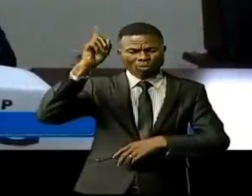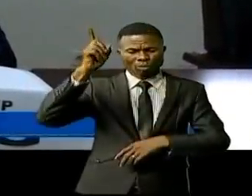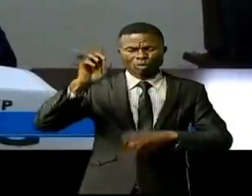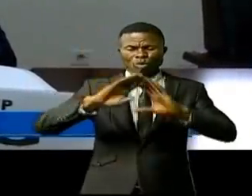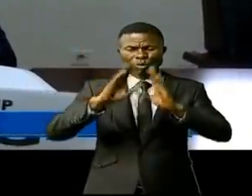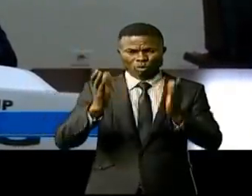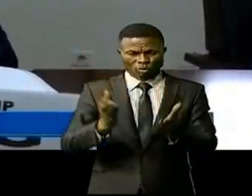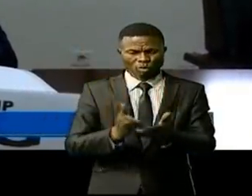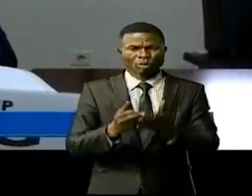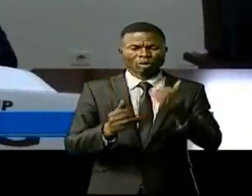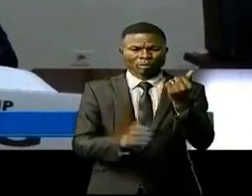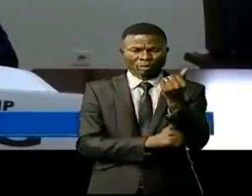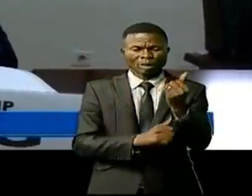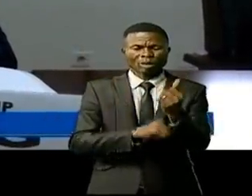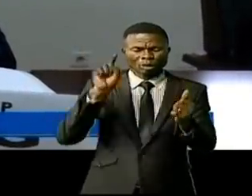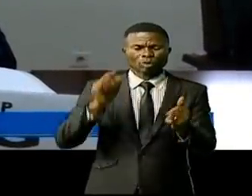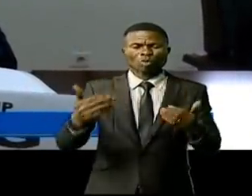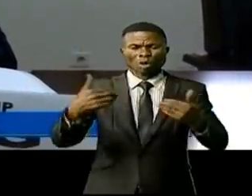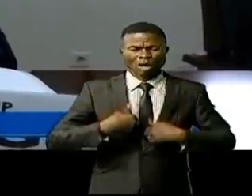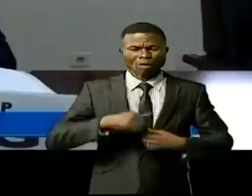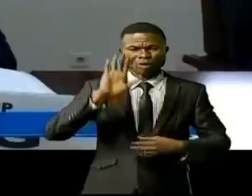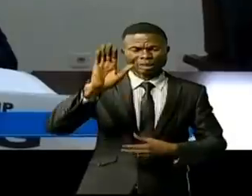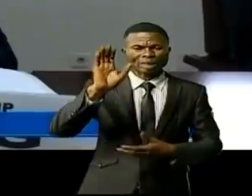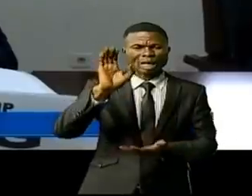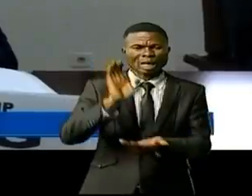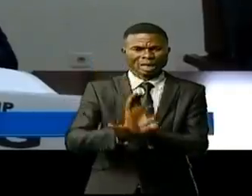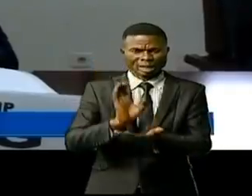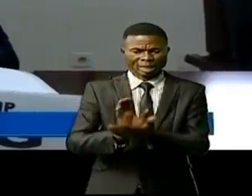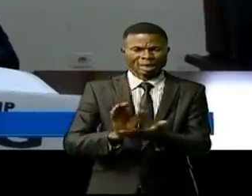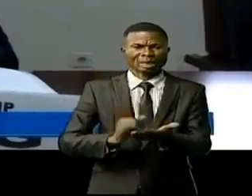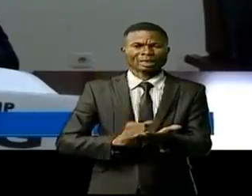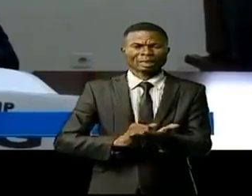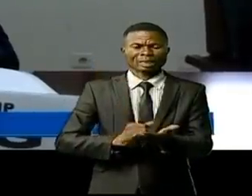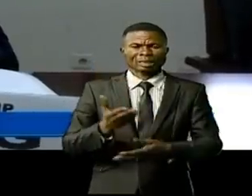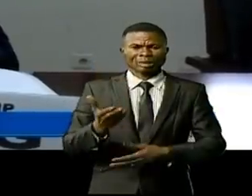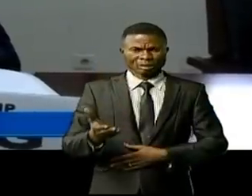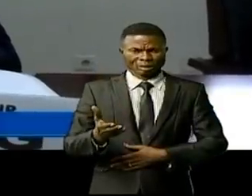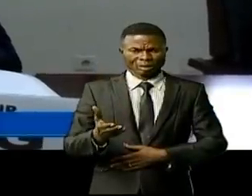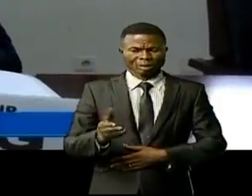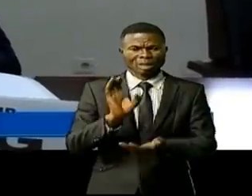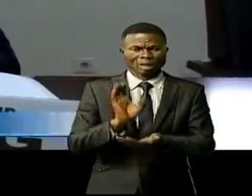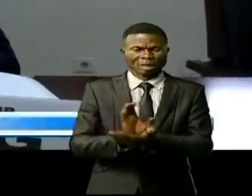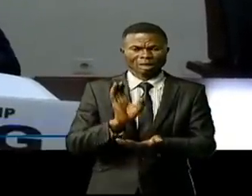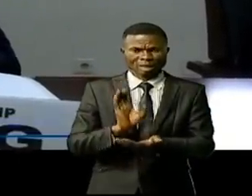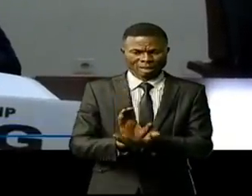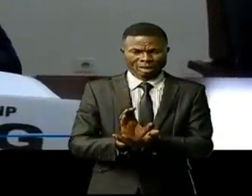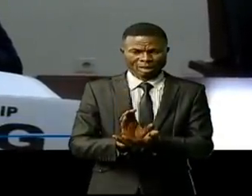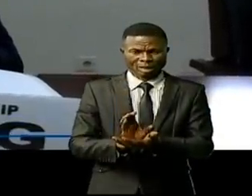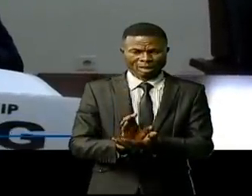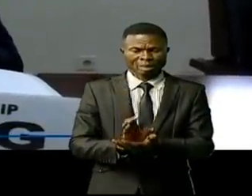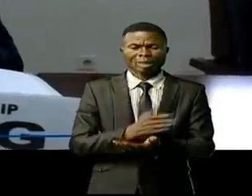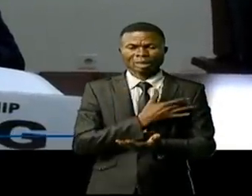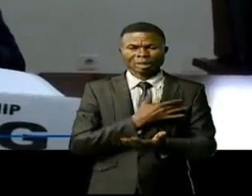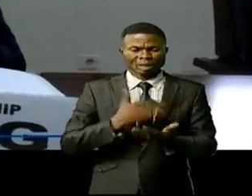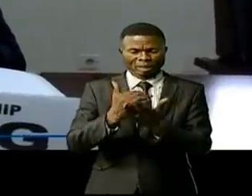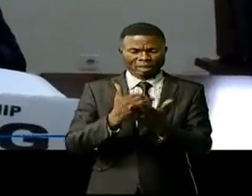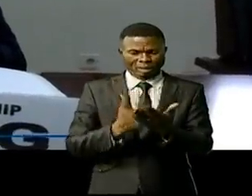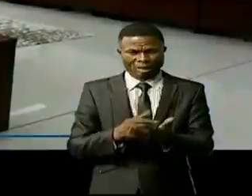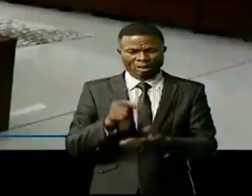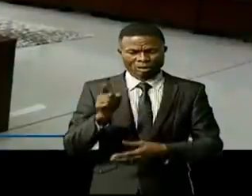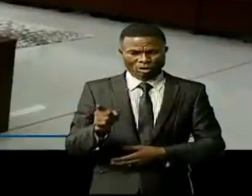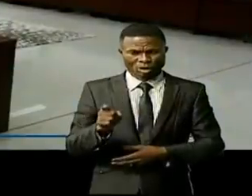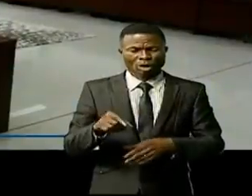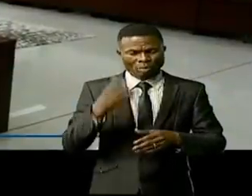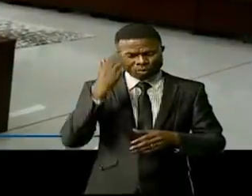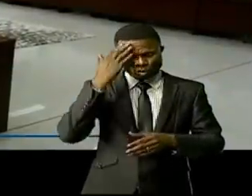que tout citoyen d'un État doit disposer, la carte d'identité nationale.